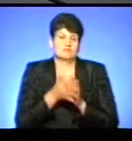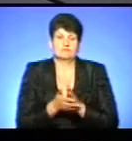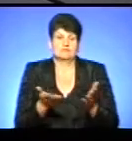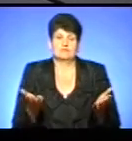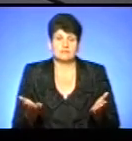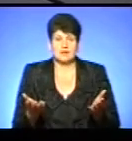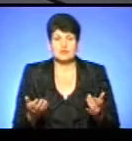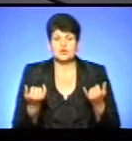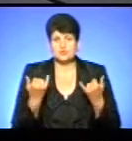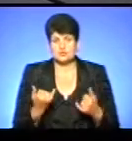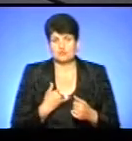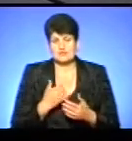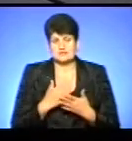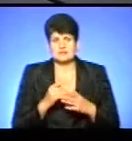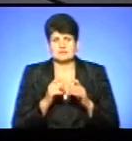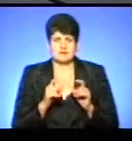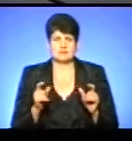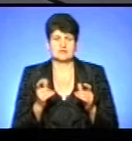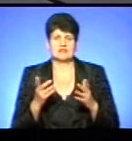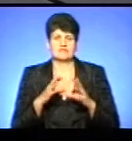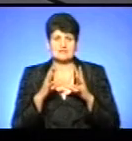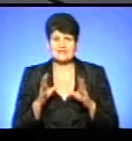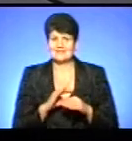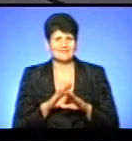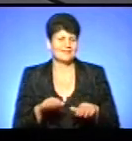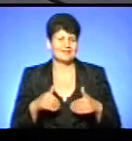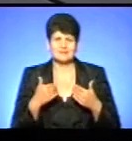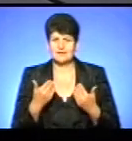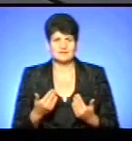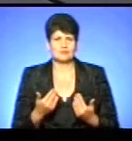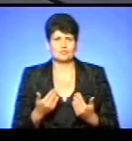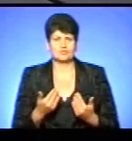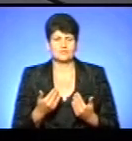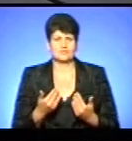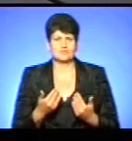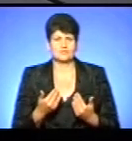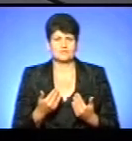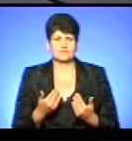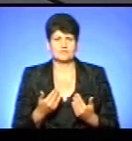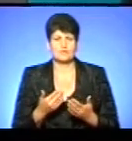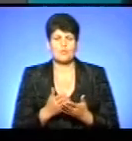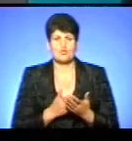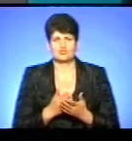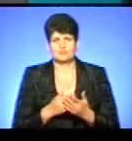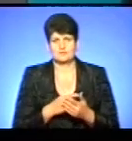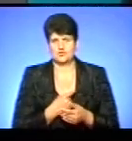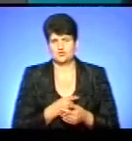Сьогодні є в нас заклади, які взагалі не надають таких, не можна сказати, що не надають взагалі якісь медичні послуги.